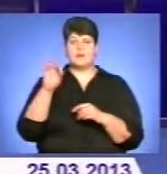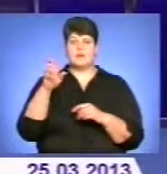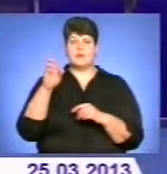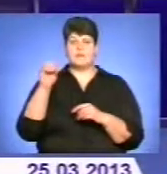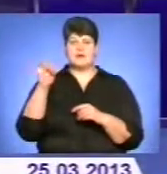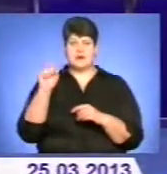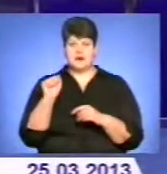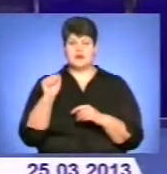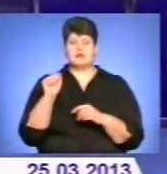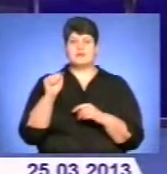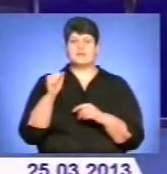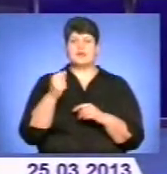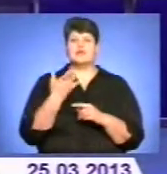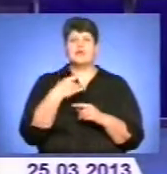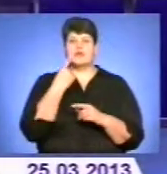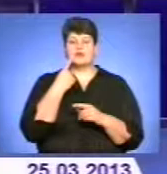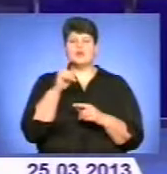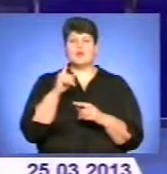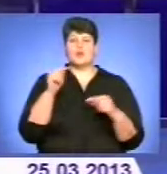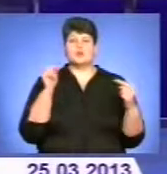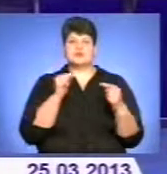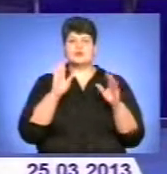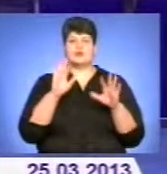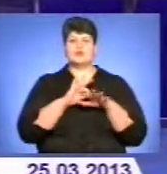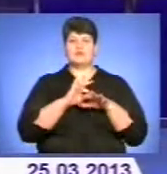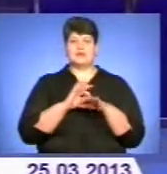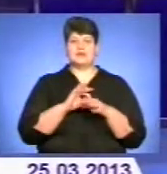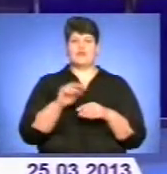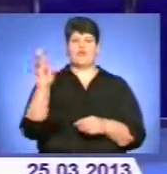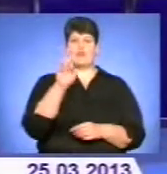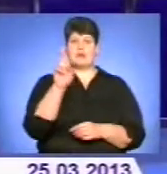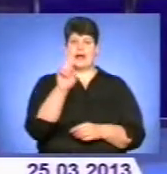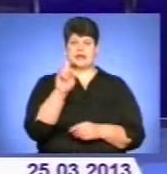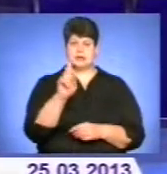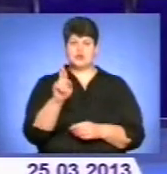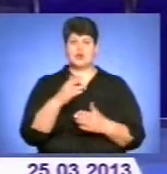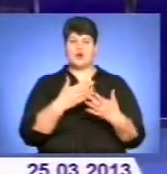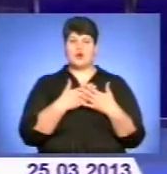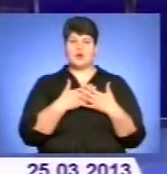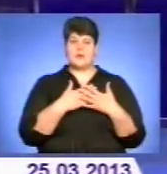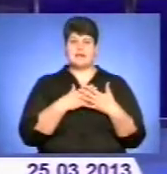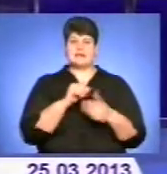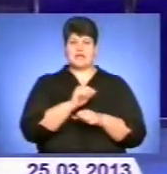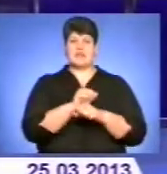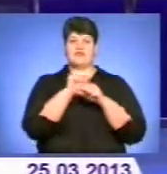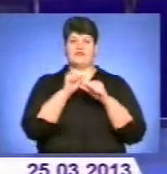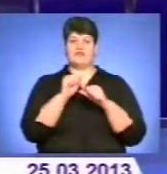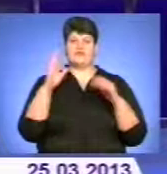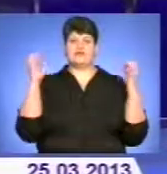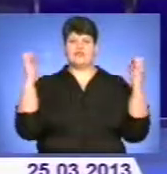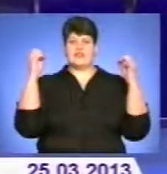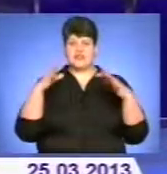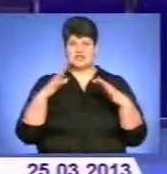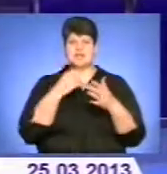обранці повідомили, що опозиція проводитиме цього тижня, у п'ятницю, громадські відчі і розповіли про ситуацію у Верховній Раді,